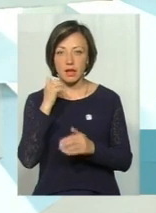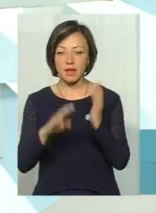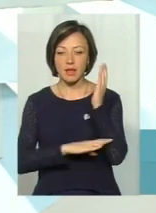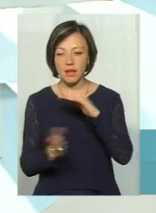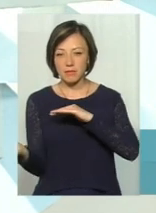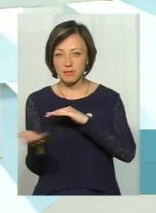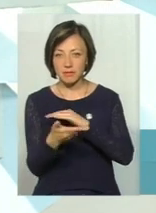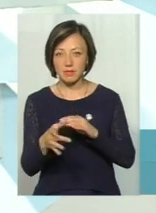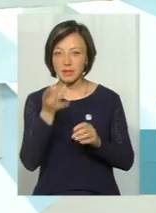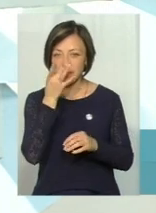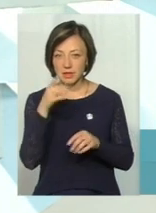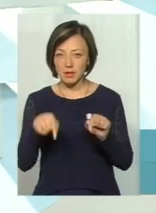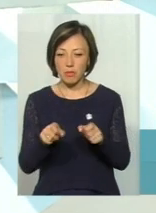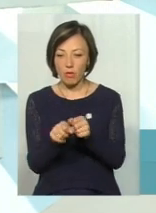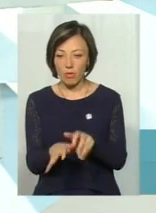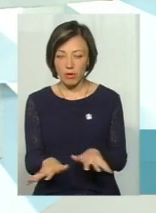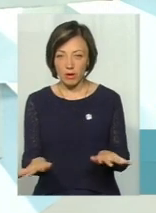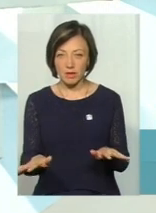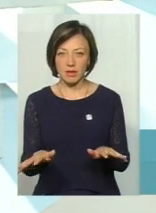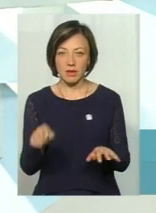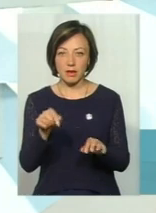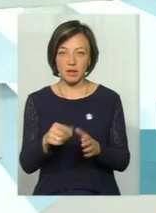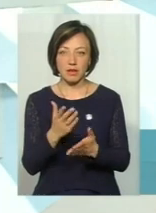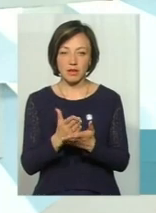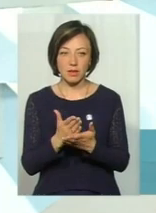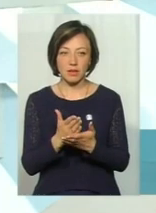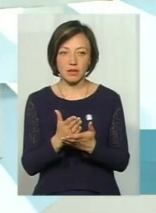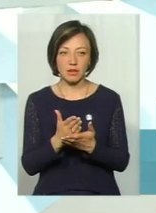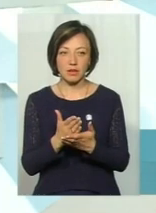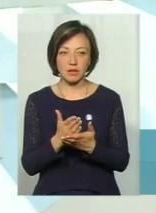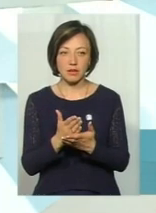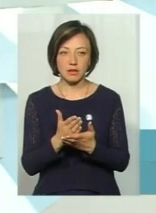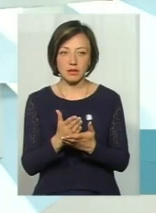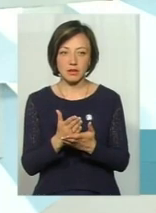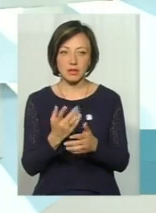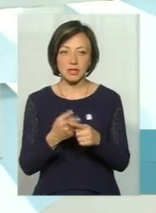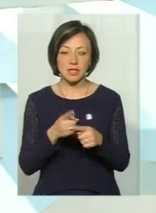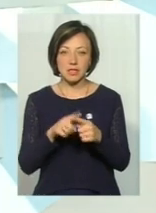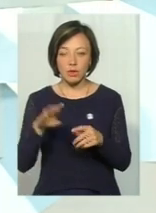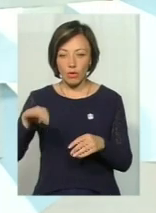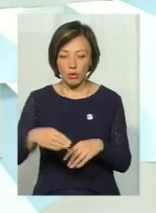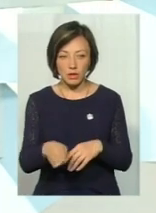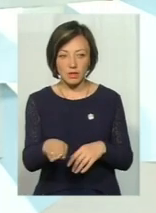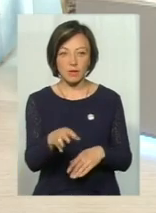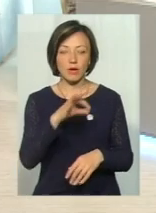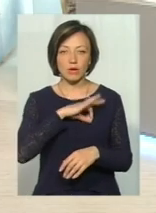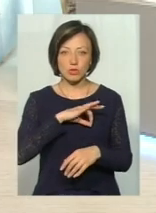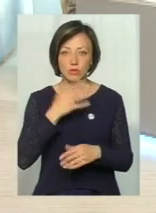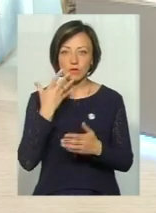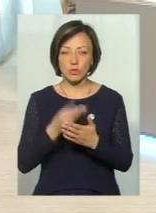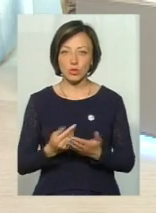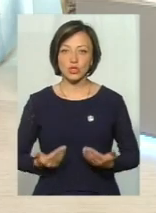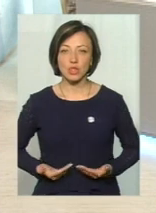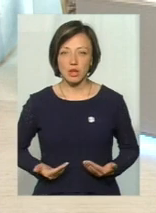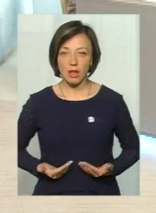скажімо, які згнили і коріння розклалися, і ось ці ходи вони використовують для свого житла.